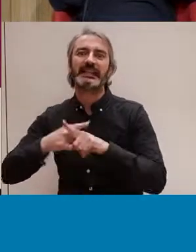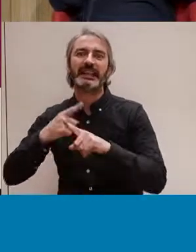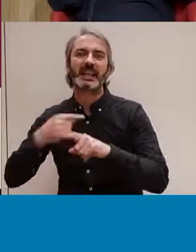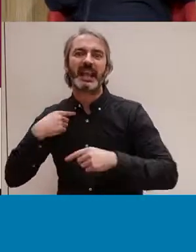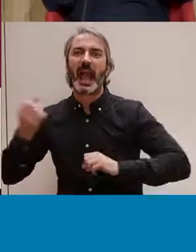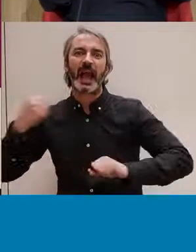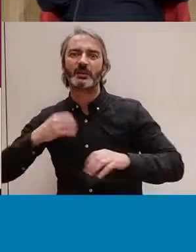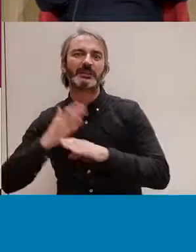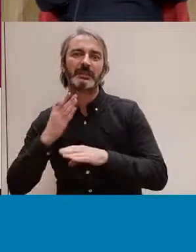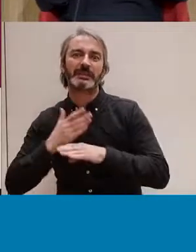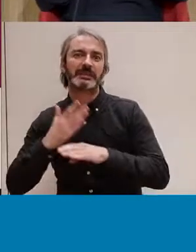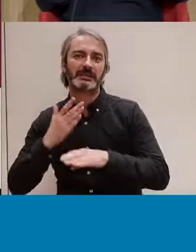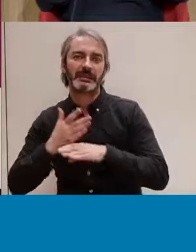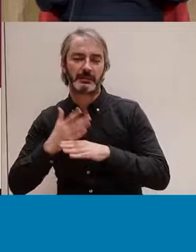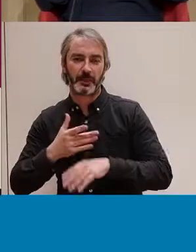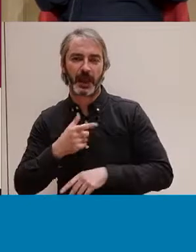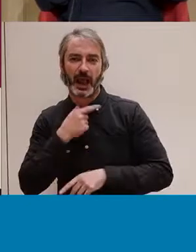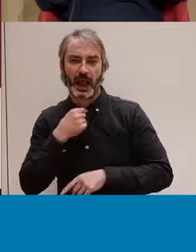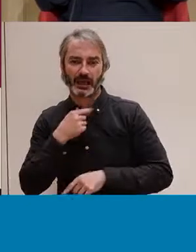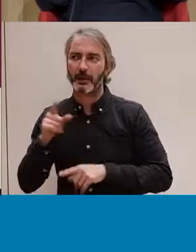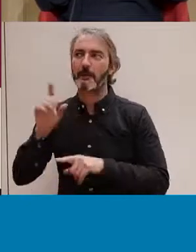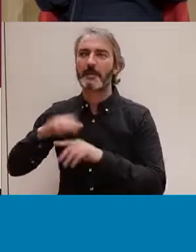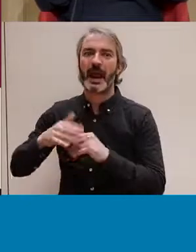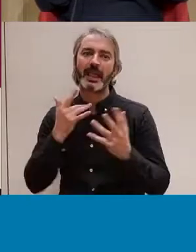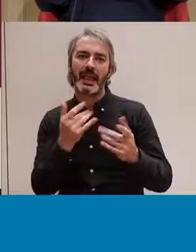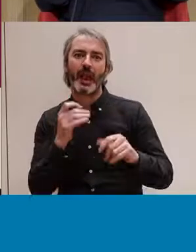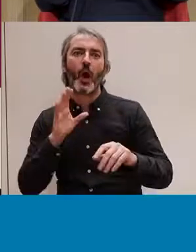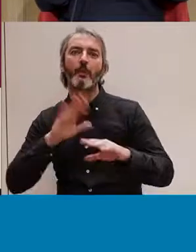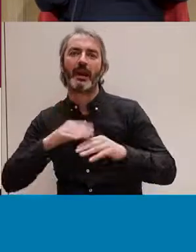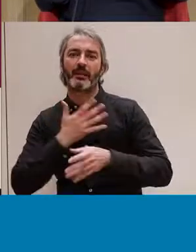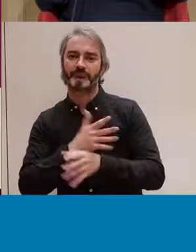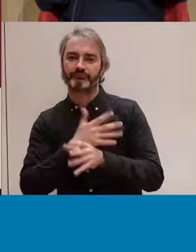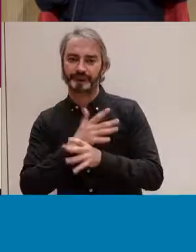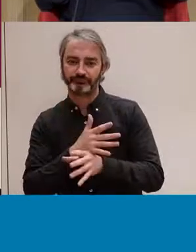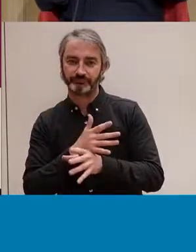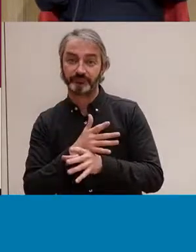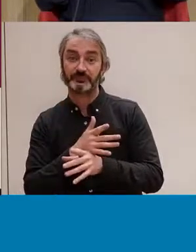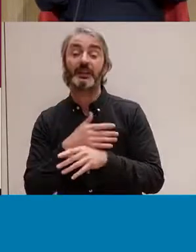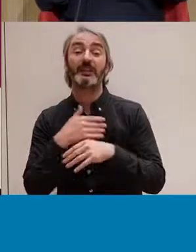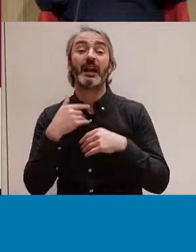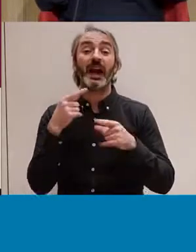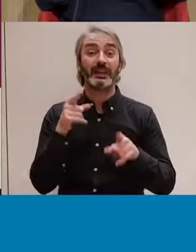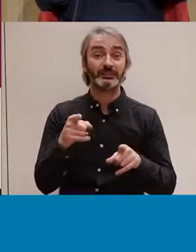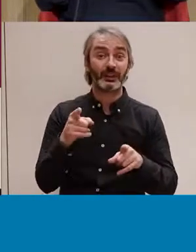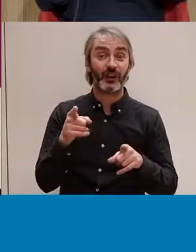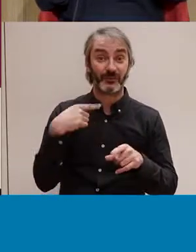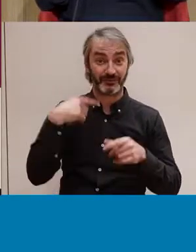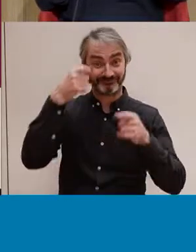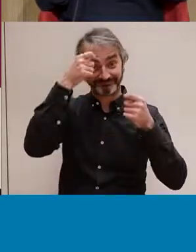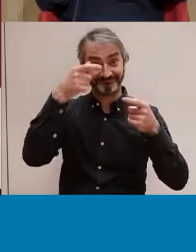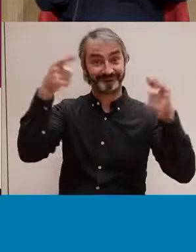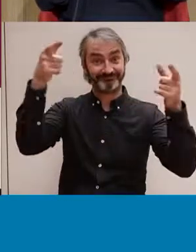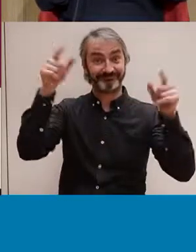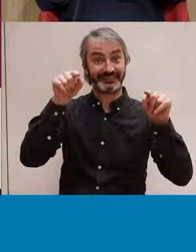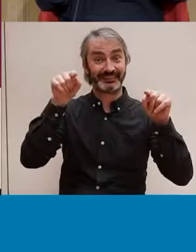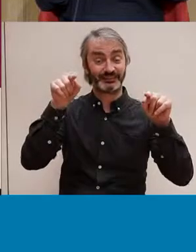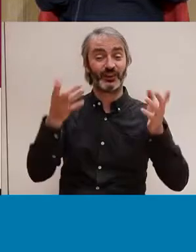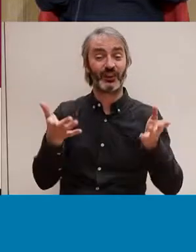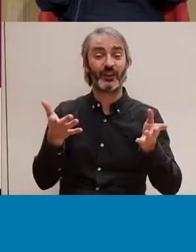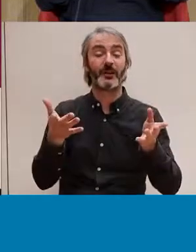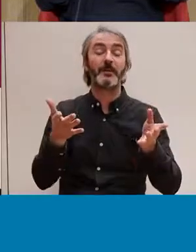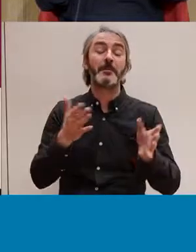de proposar relacions sexuals com de lligar, i amb aquesta idea també